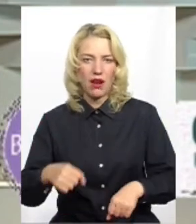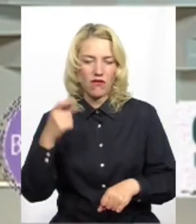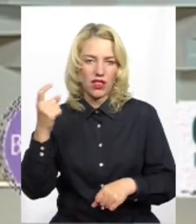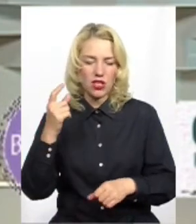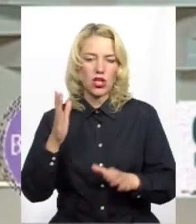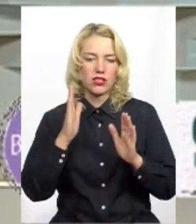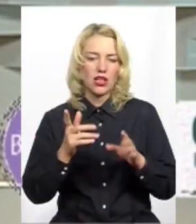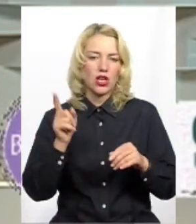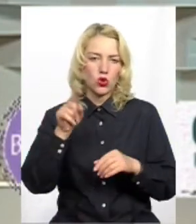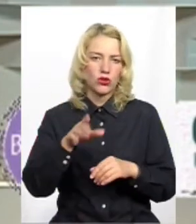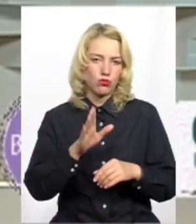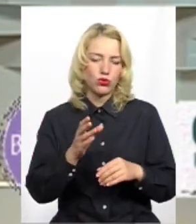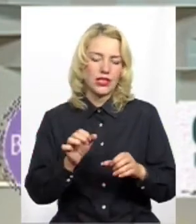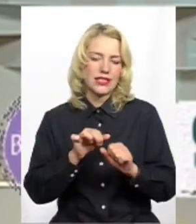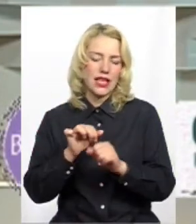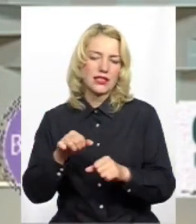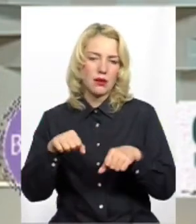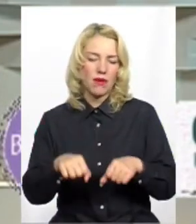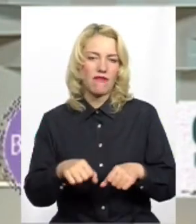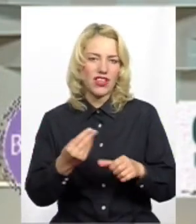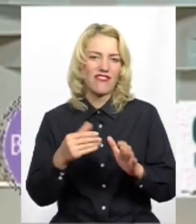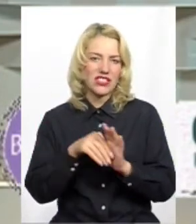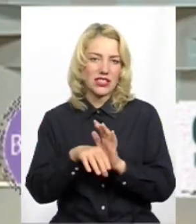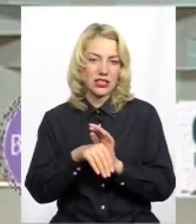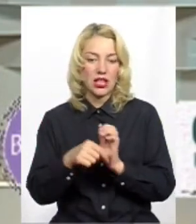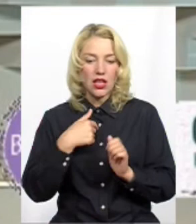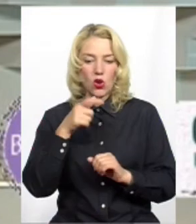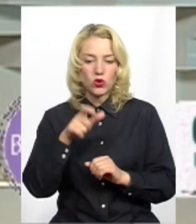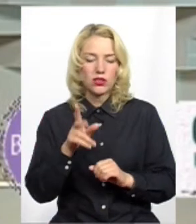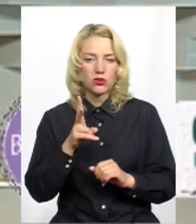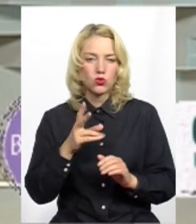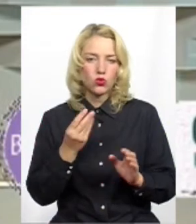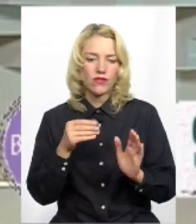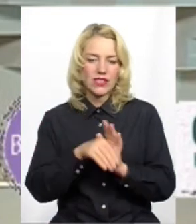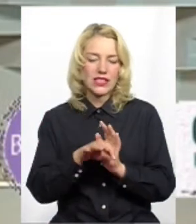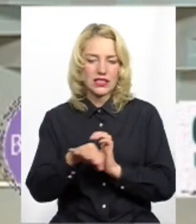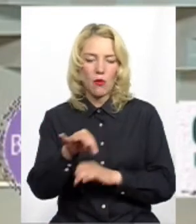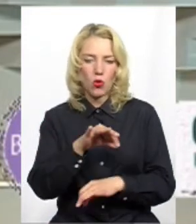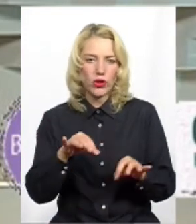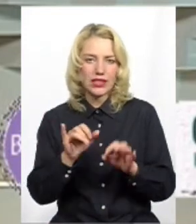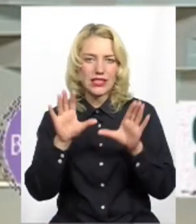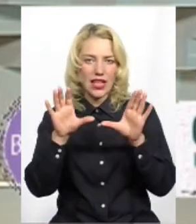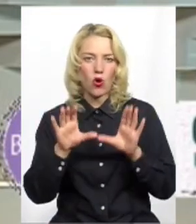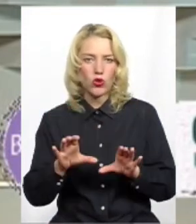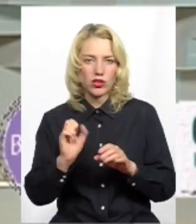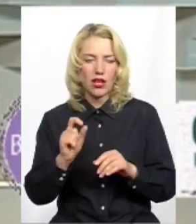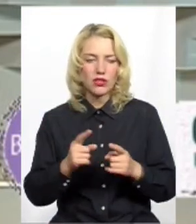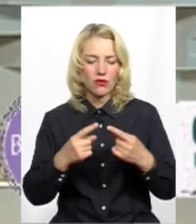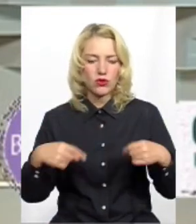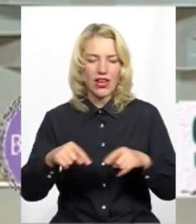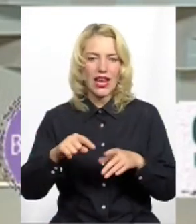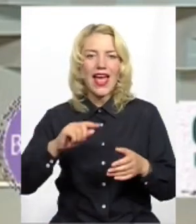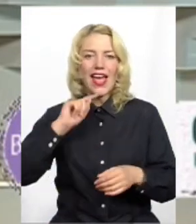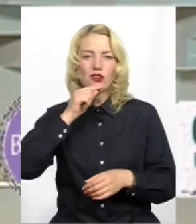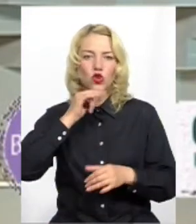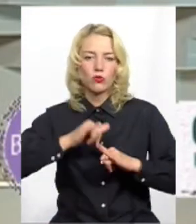Україну придуть інвестиції. Я, як людина, що займається інвестиційними проєктами і законодавством в сфері економічного розвиту,